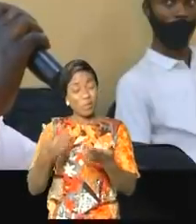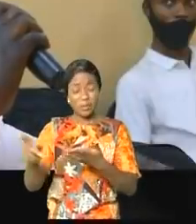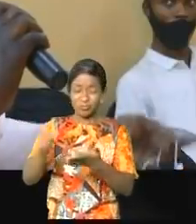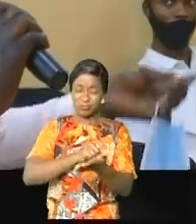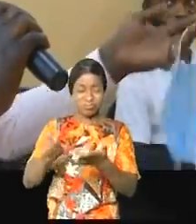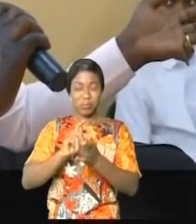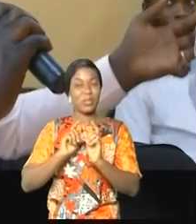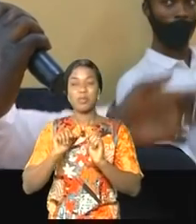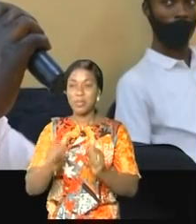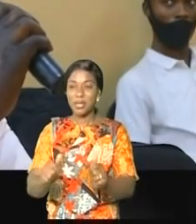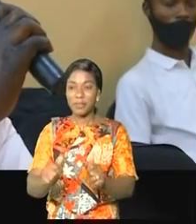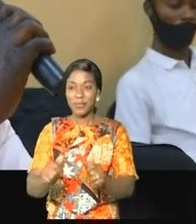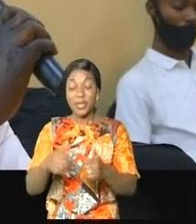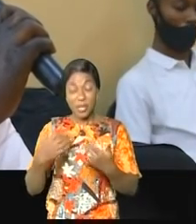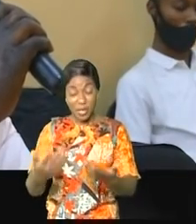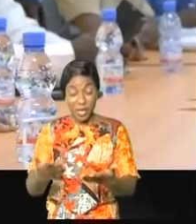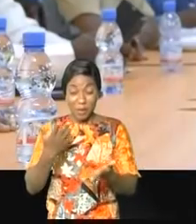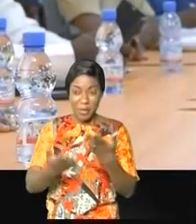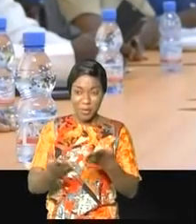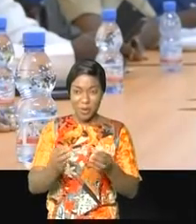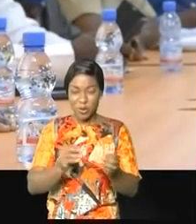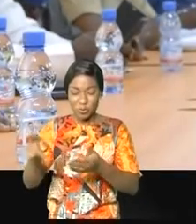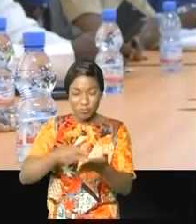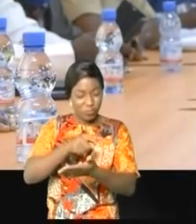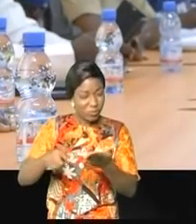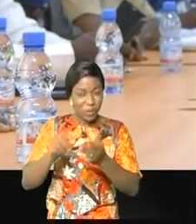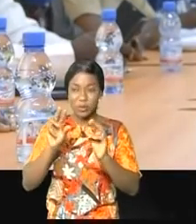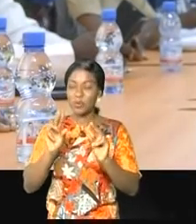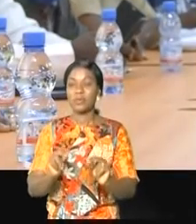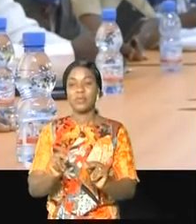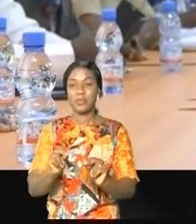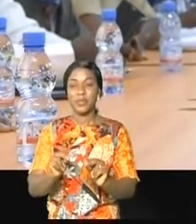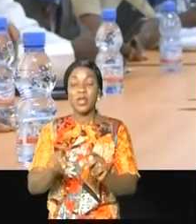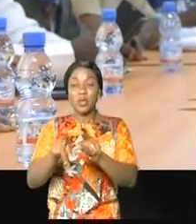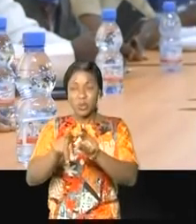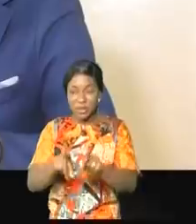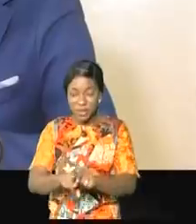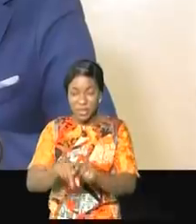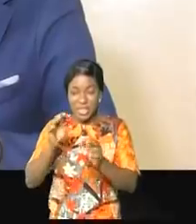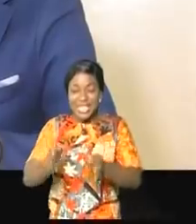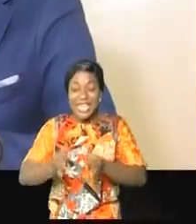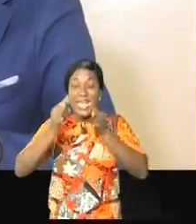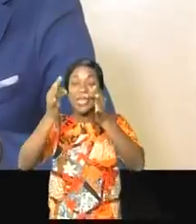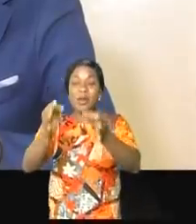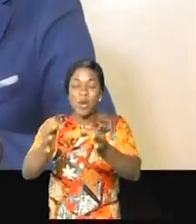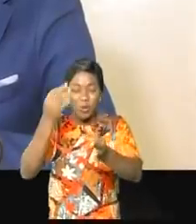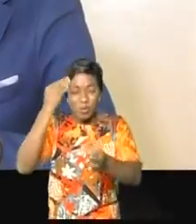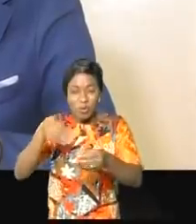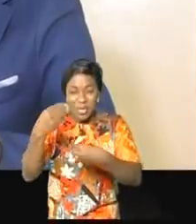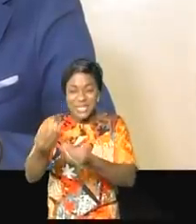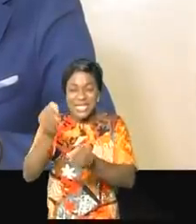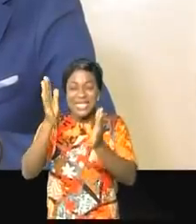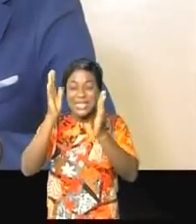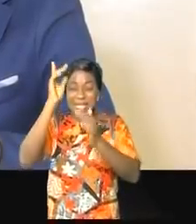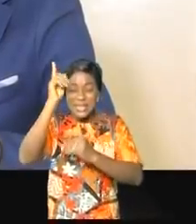les coordonnateurs de Perse. Encore moins annulé, selon les coordonnateurs de Perse, les réports du décaissement de 100 millions de